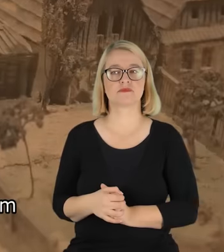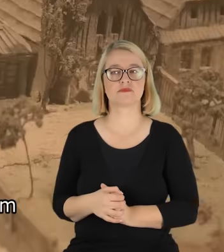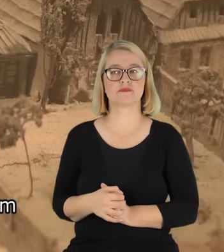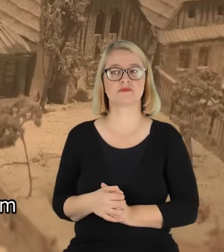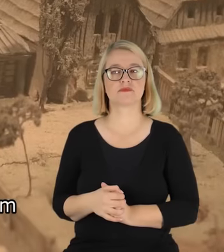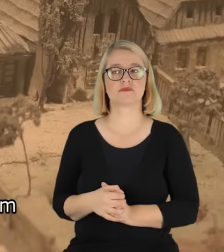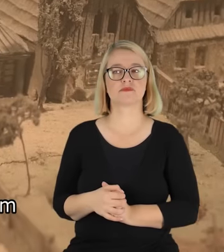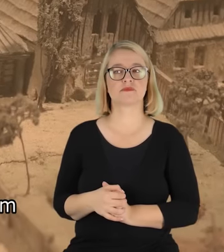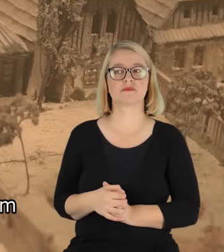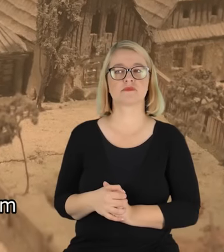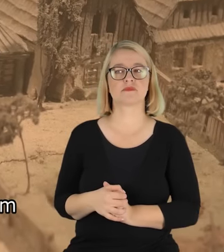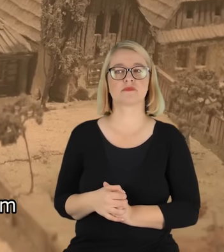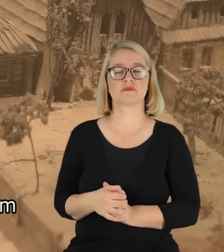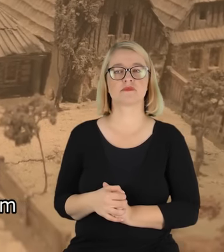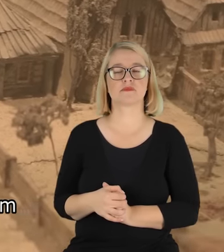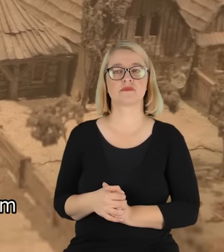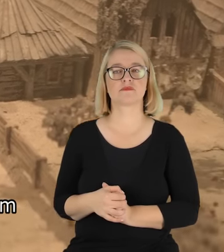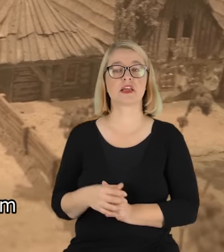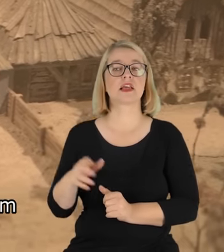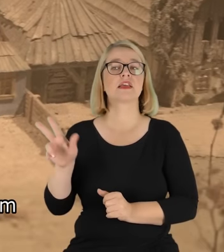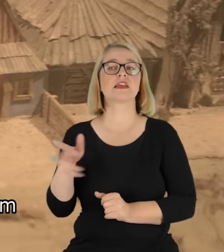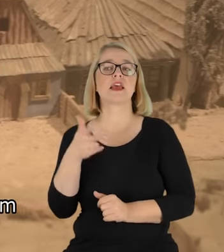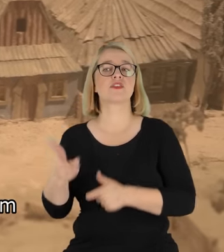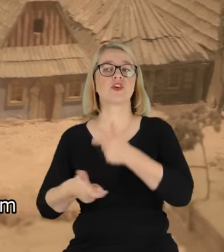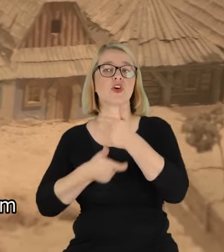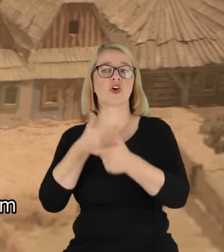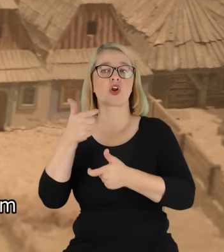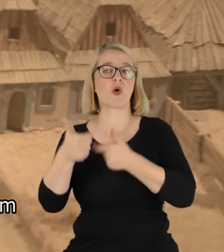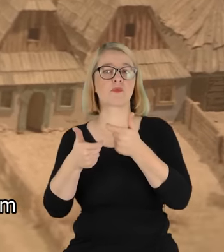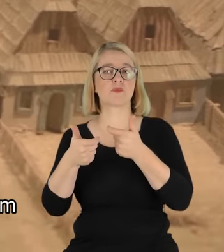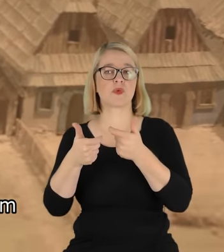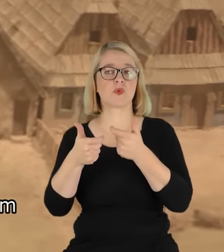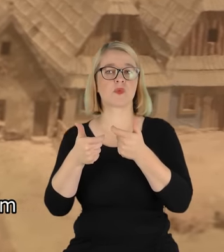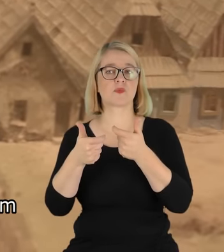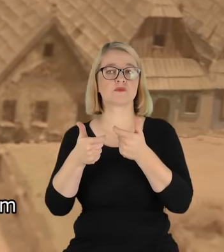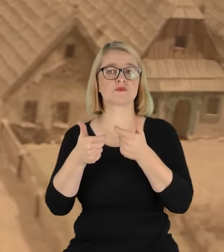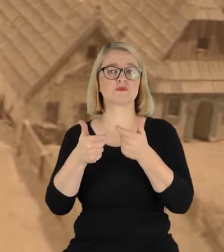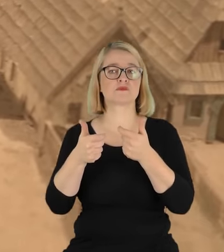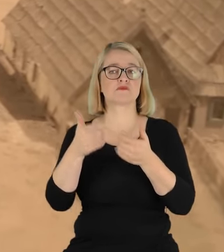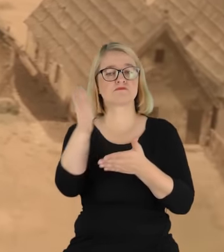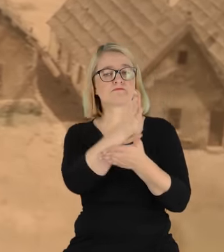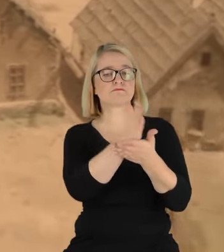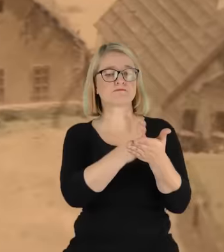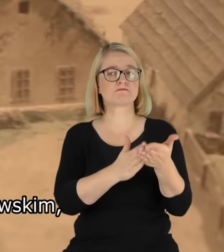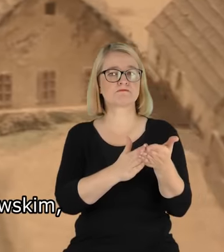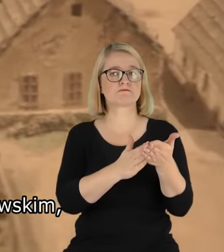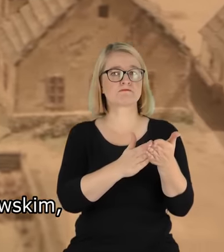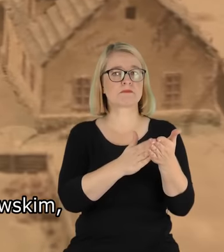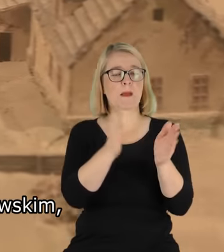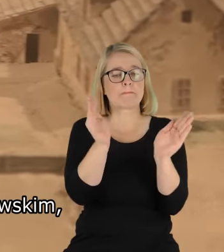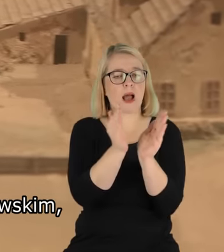powstawała tam makieta na potrzeb muzeum. Ta makieta